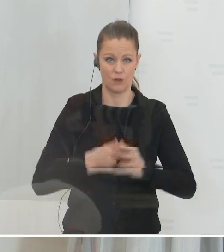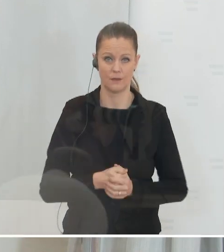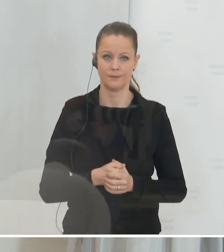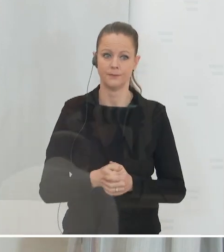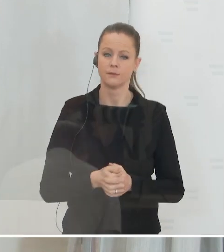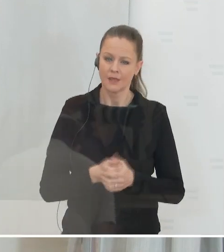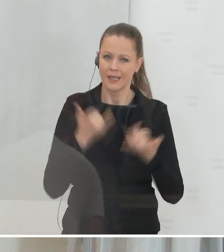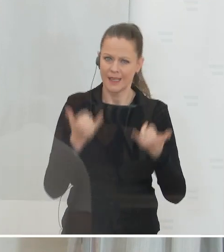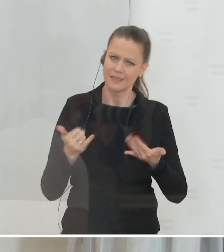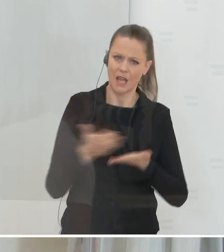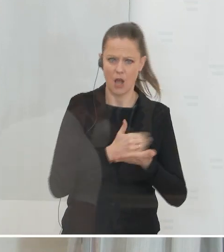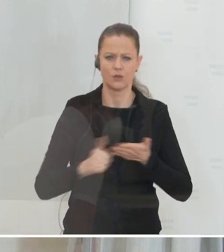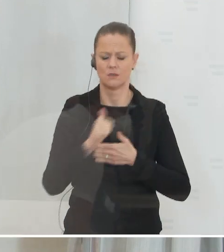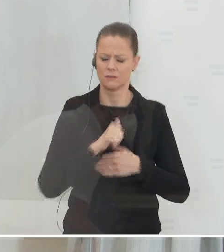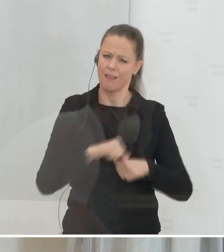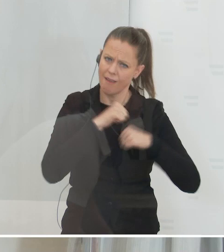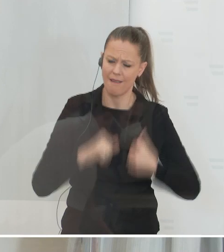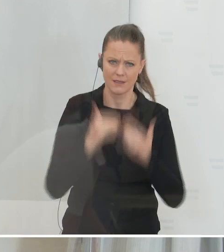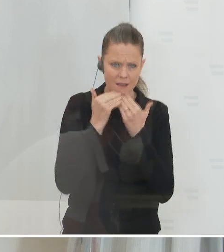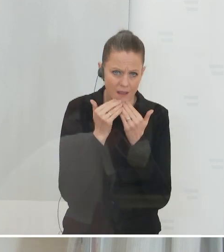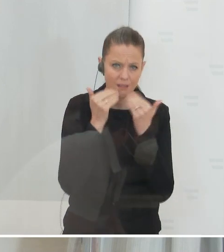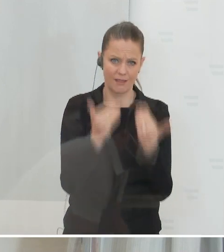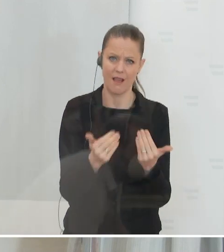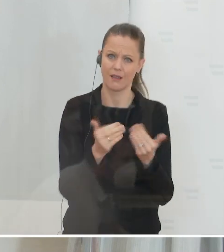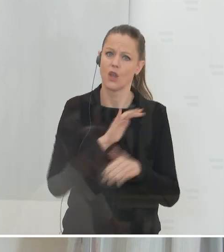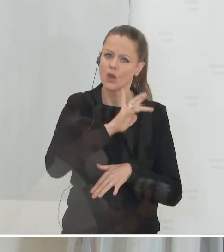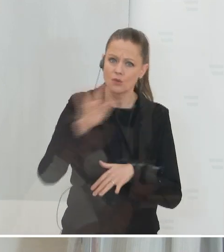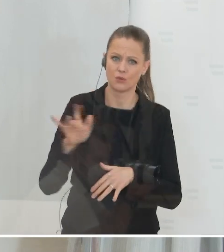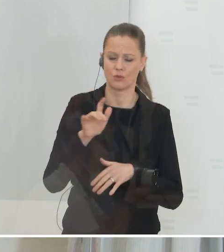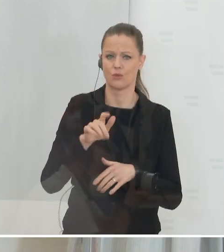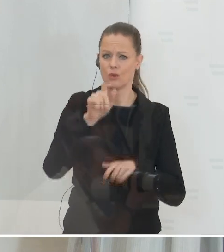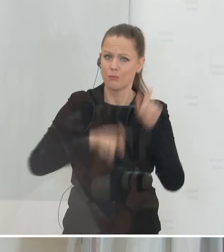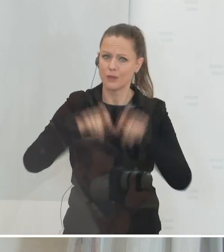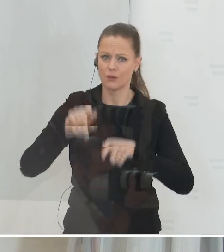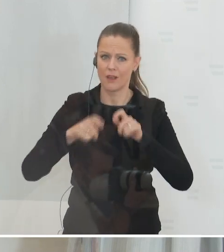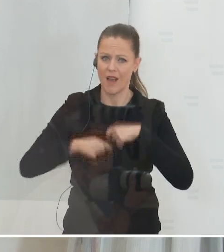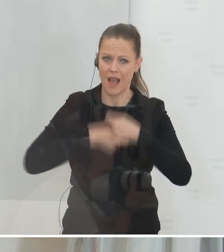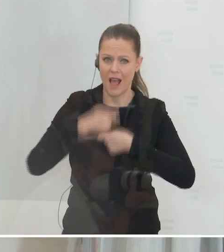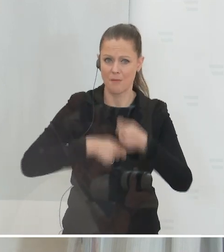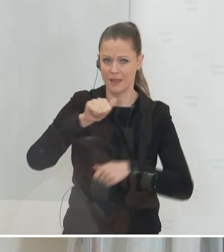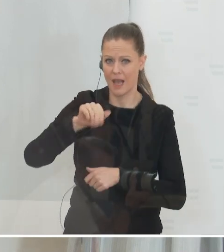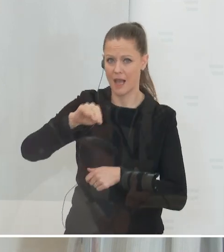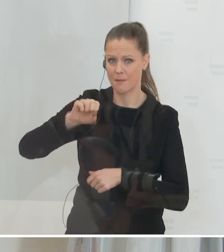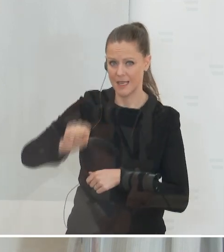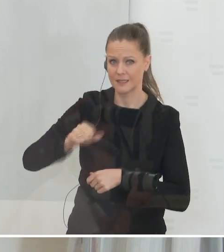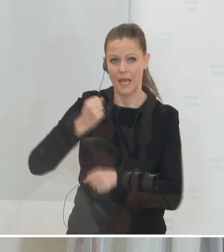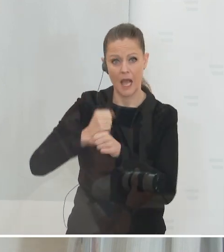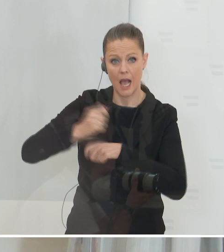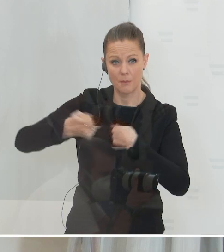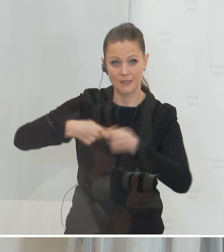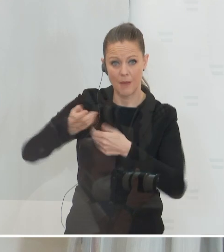weil das viel zu selten passiert, mich ganz herzlich zu bedanken bei denjenigen, die das abgewickelt haben, das AMS, das Arbeitsmarktservice,